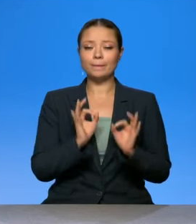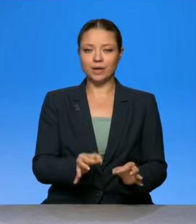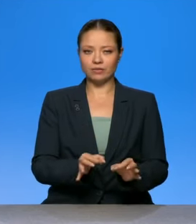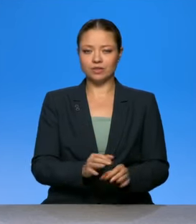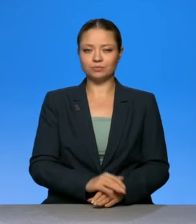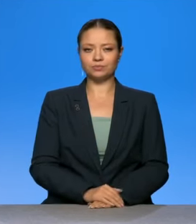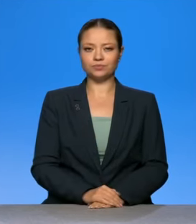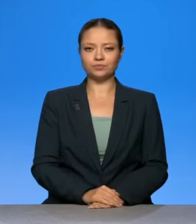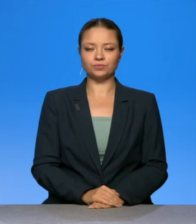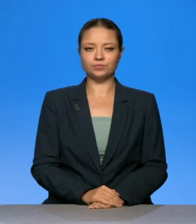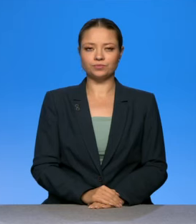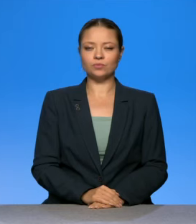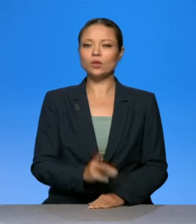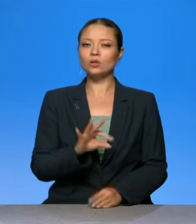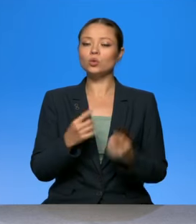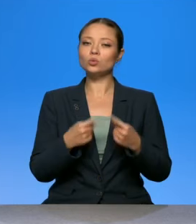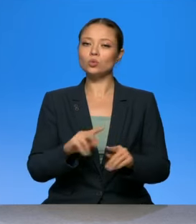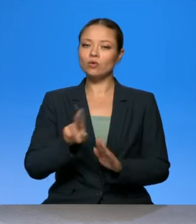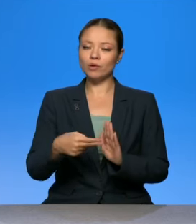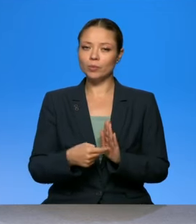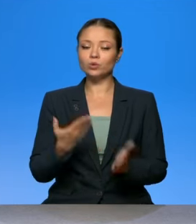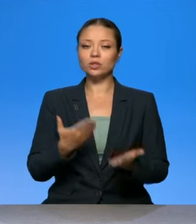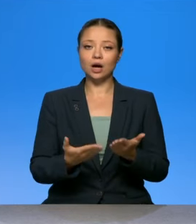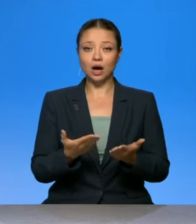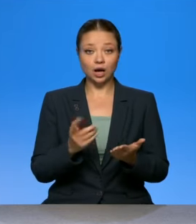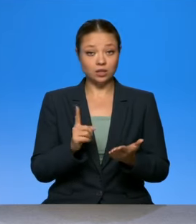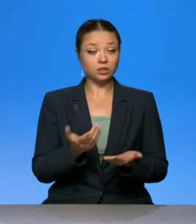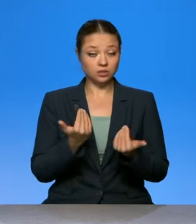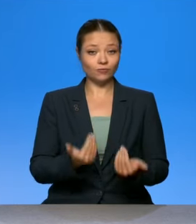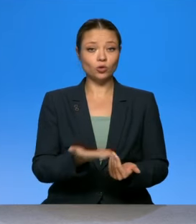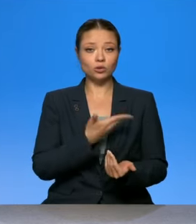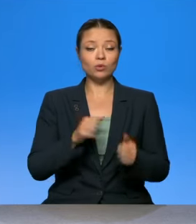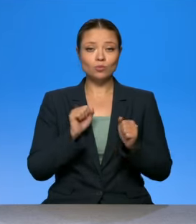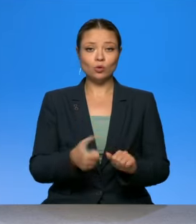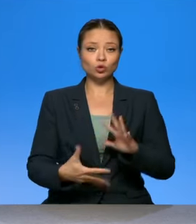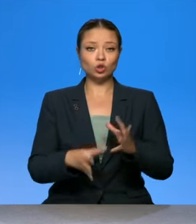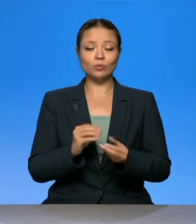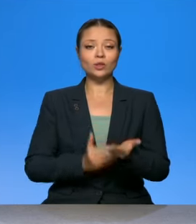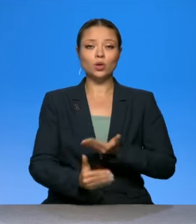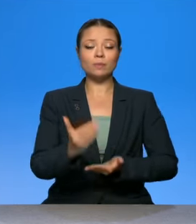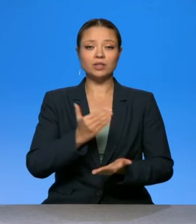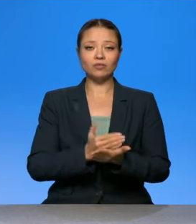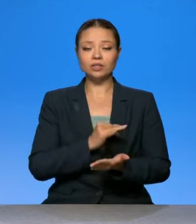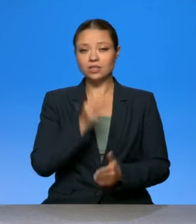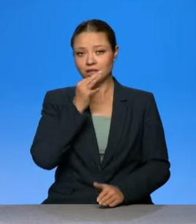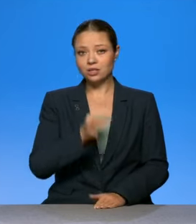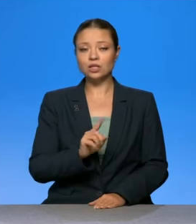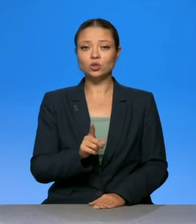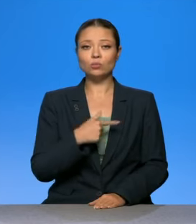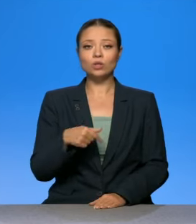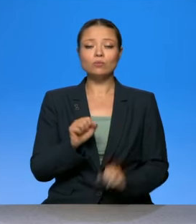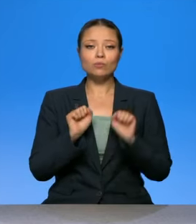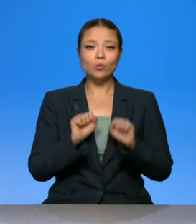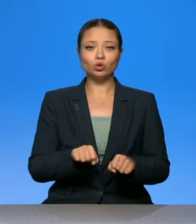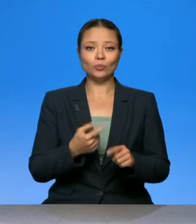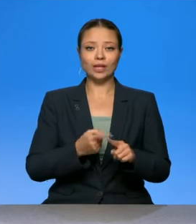Вот. Другой вопрос, если мы все-таки, сегодня мы уже можем подводить некоторые итоги, да, сказать, что мы немножко со стороны можем посмотреть на